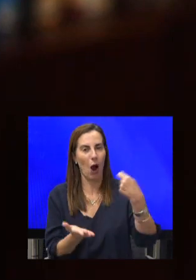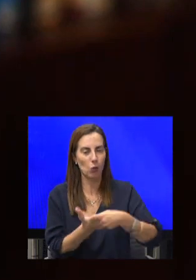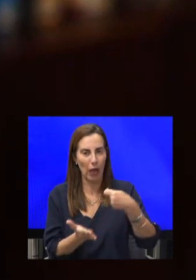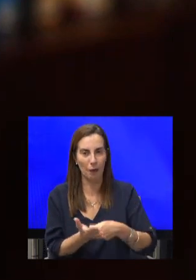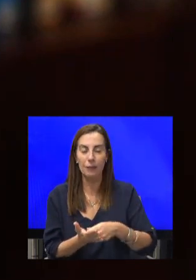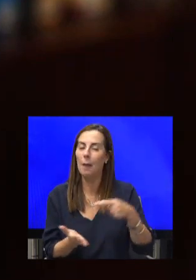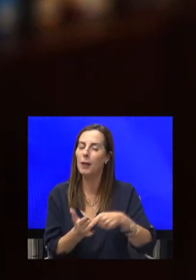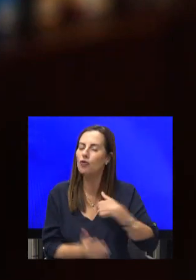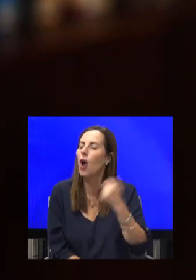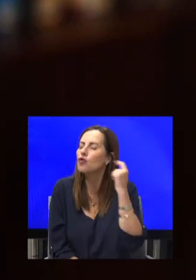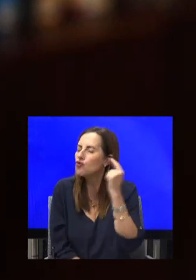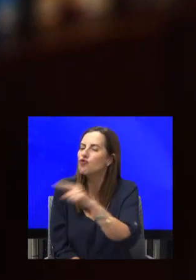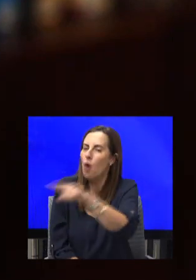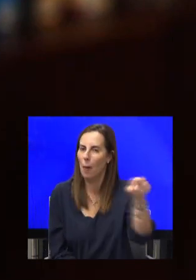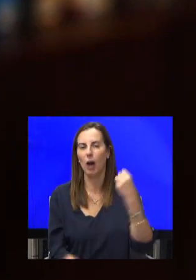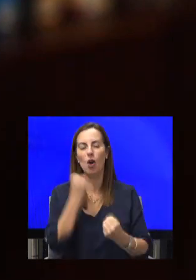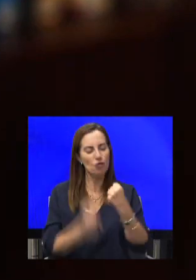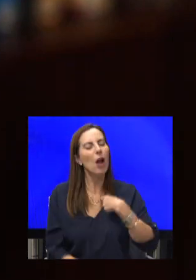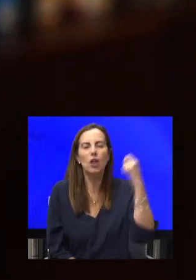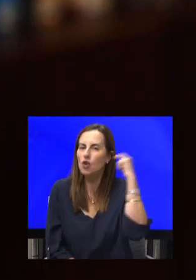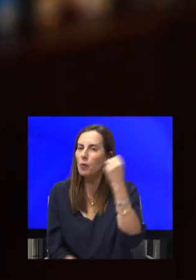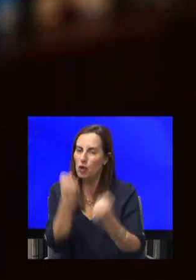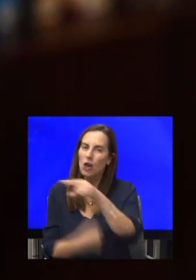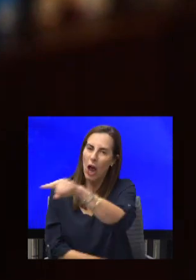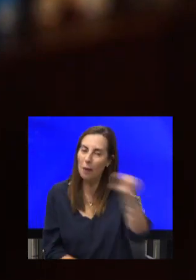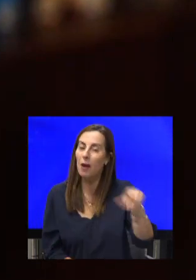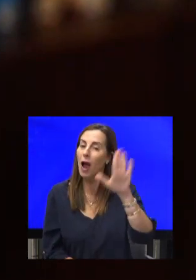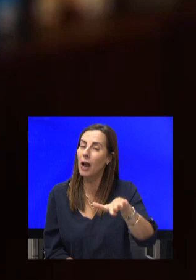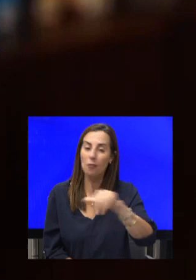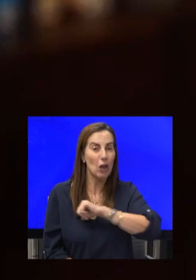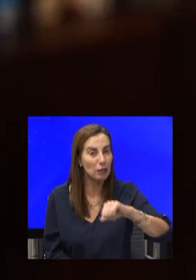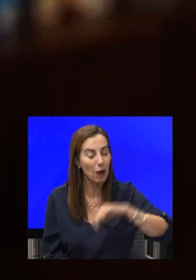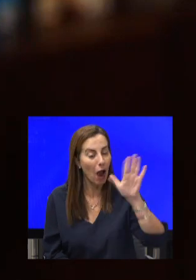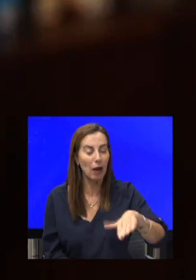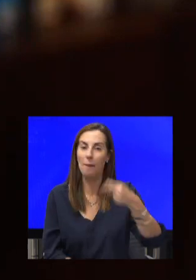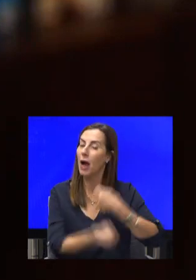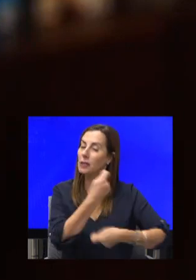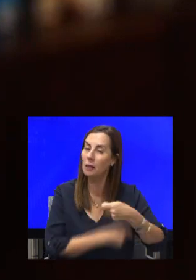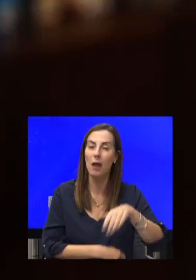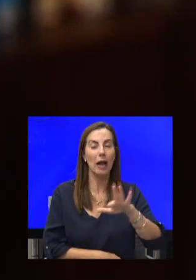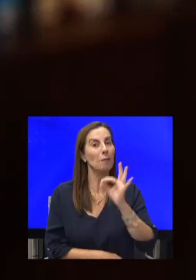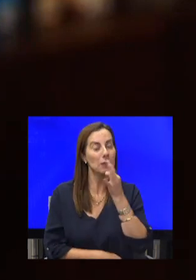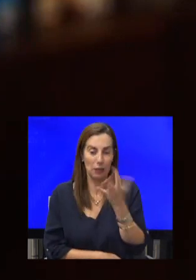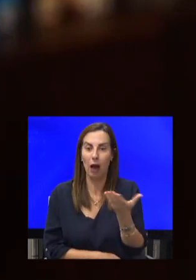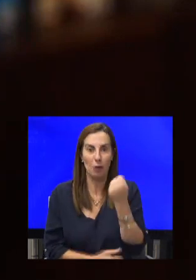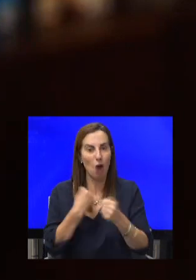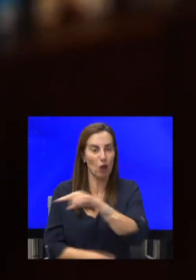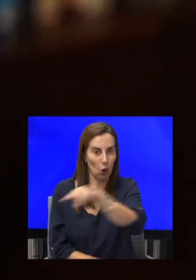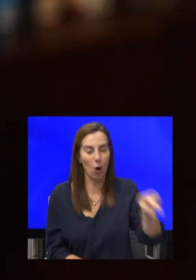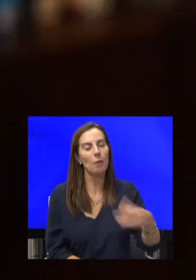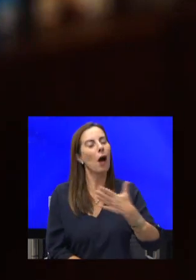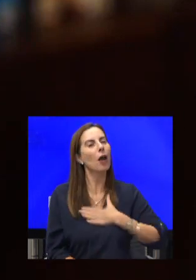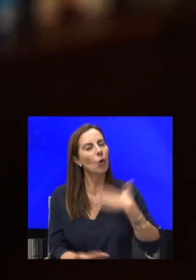את המועקה, אני שומע את הקשיים, גם של עצמאים, גם של עסקים, גם של צעירים ואחרים, אנחנו נציע לכם עוד